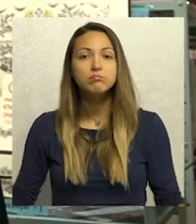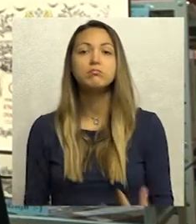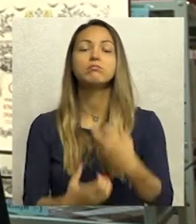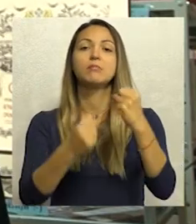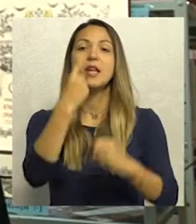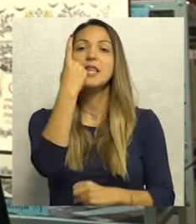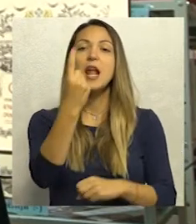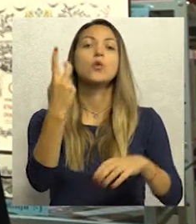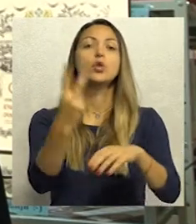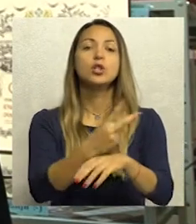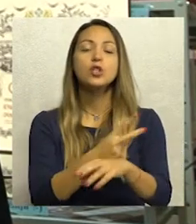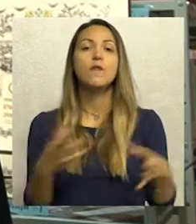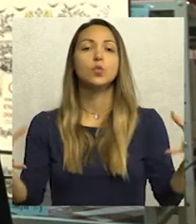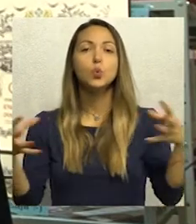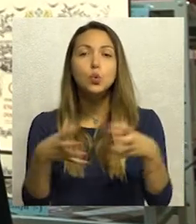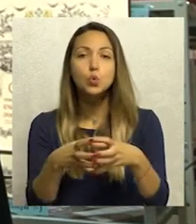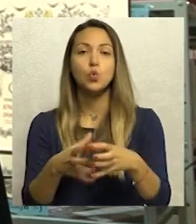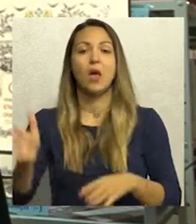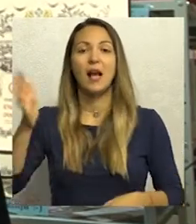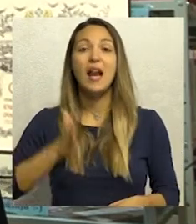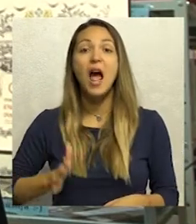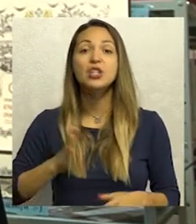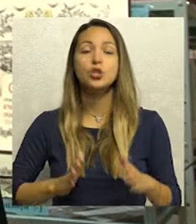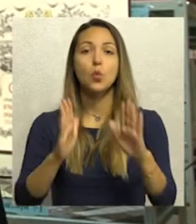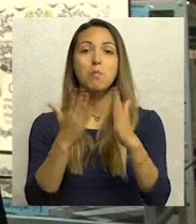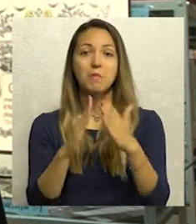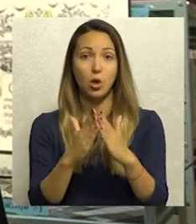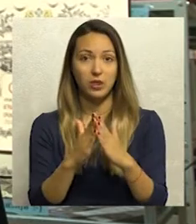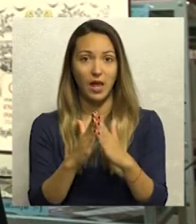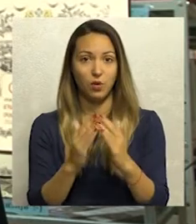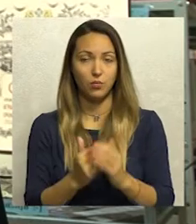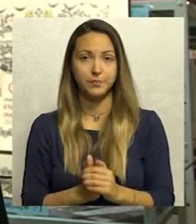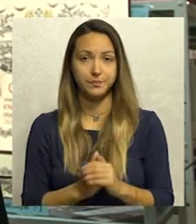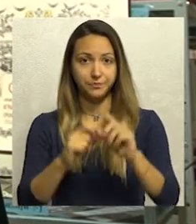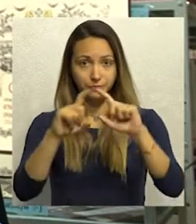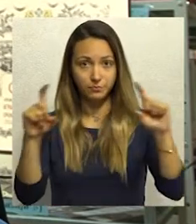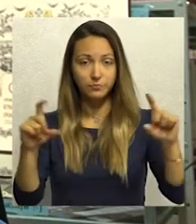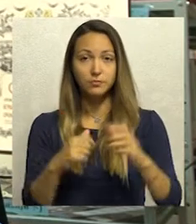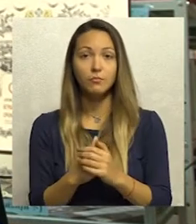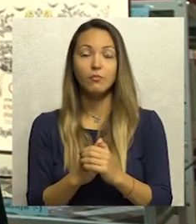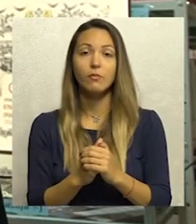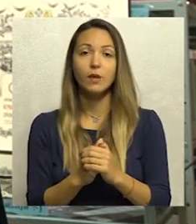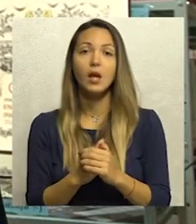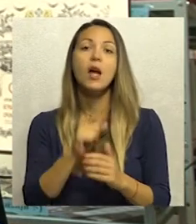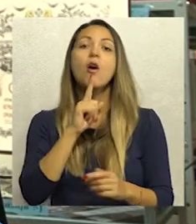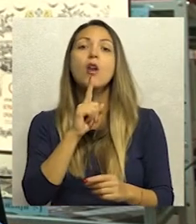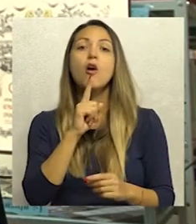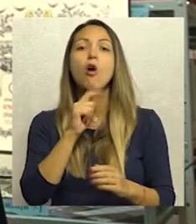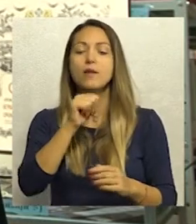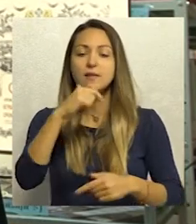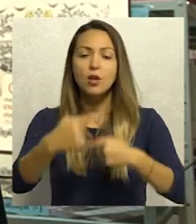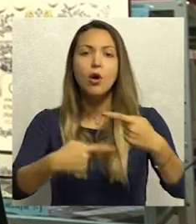društvenu, građansku biblioteku, dakle, na čijoj tradiciji radi i današnja